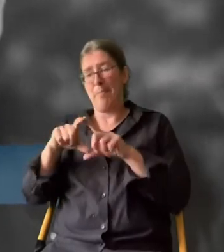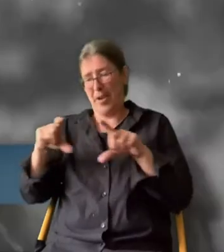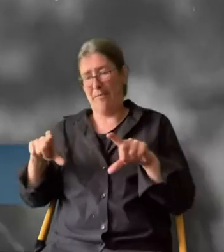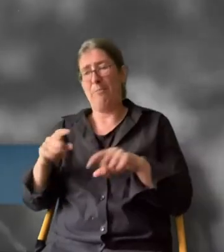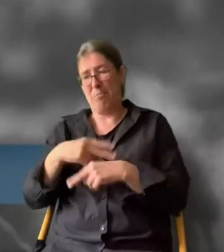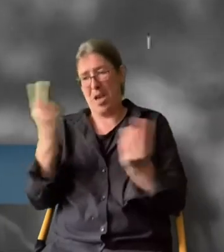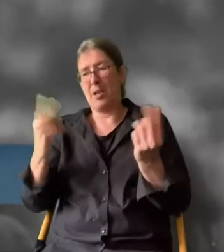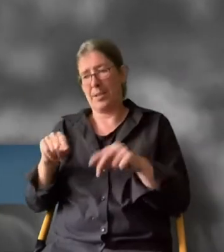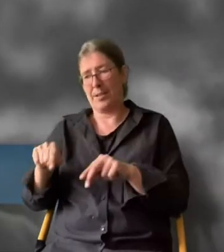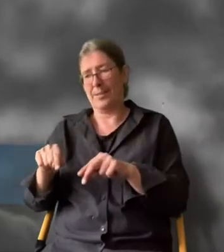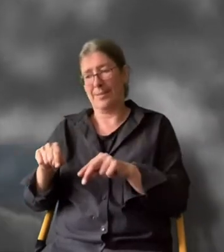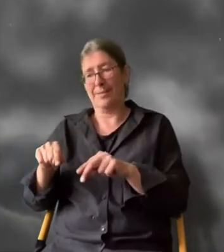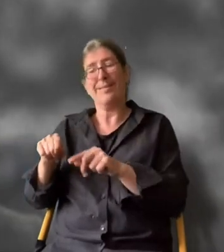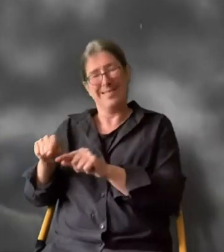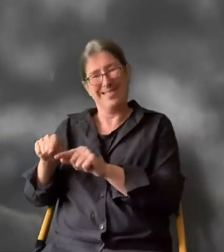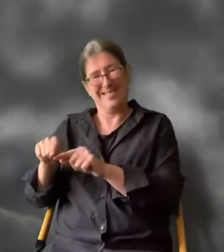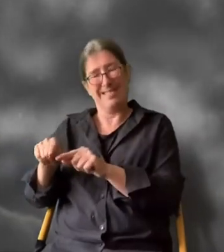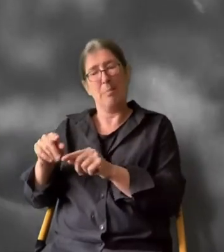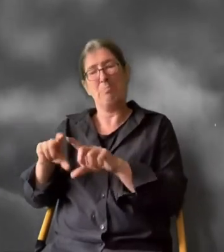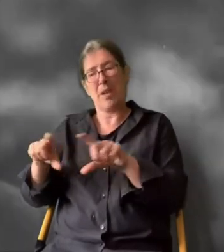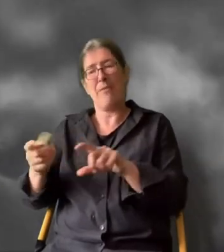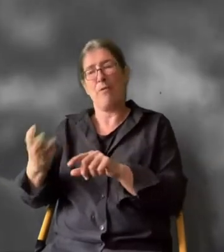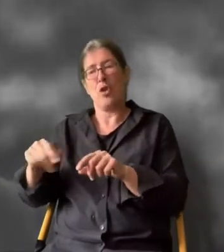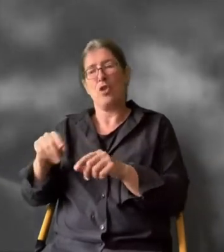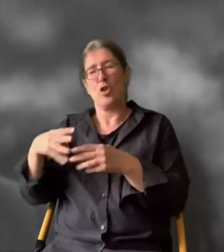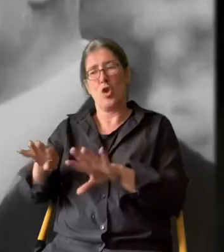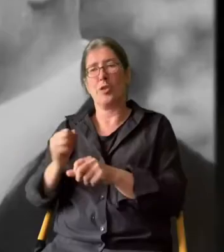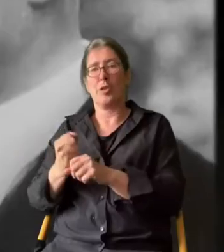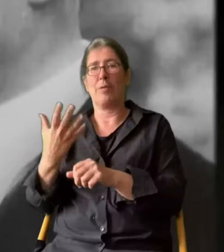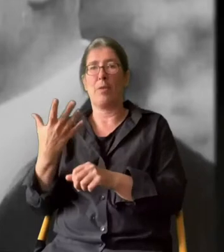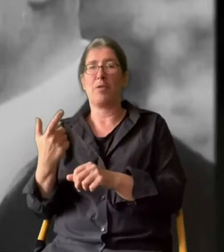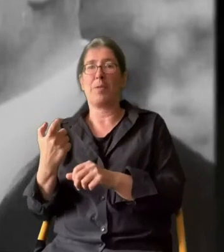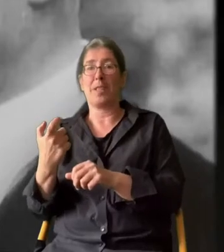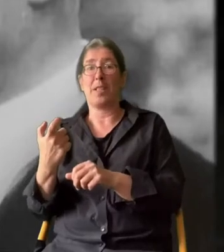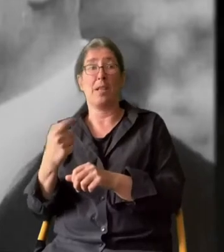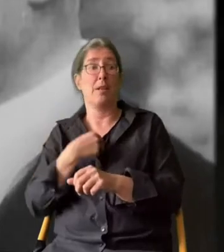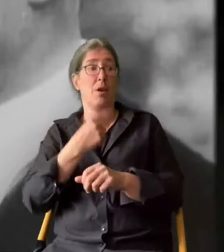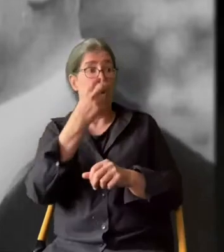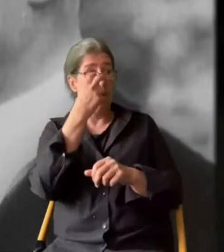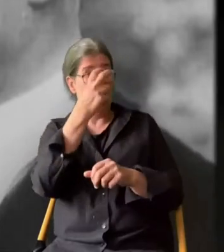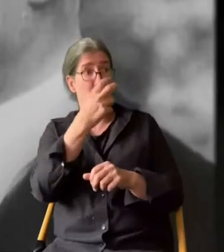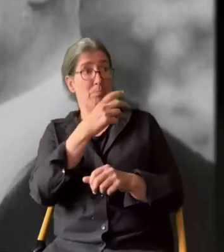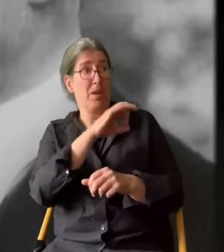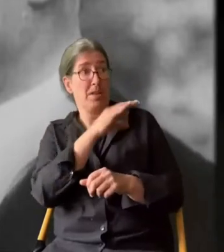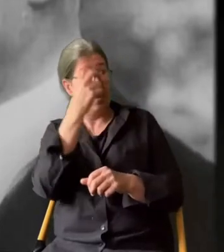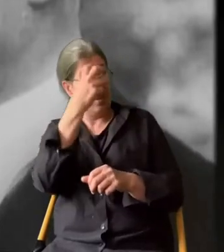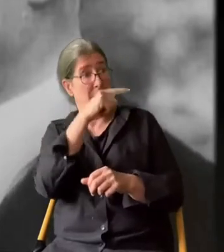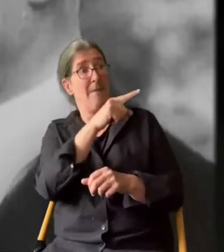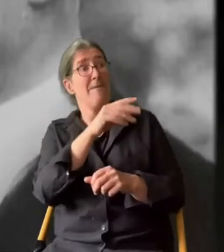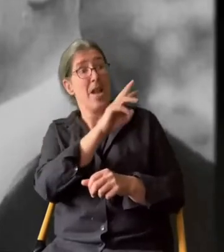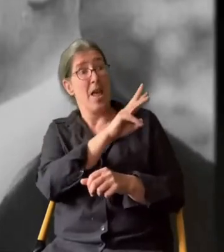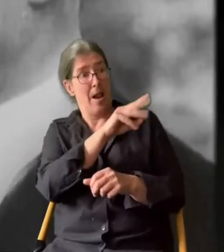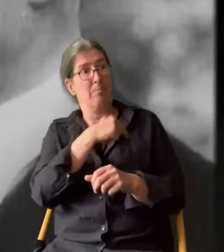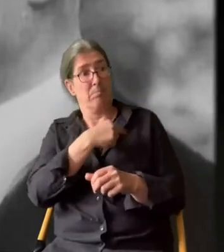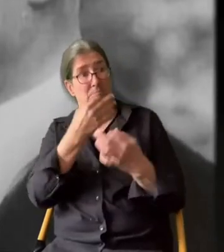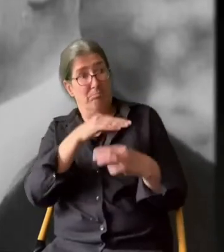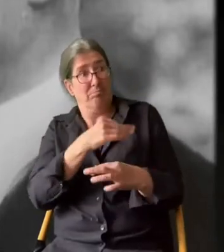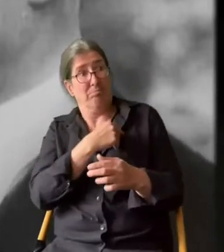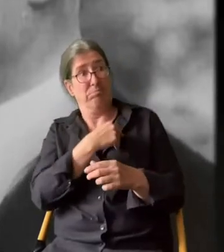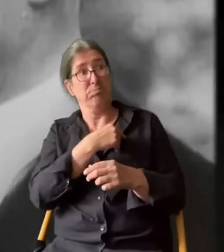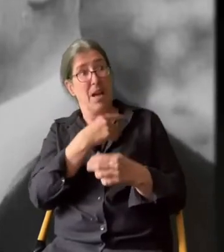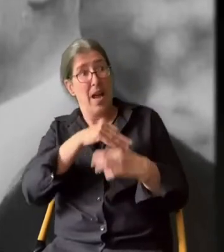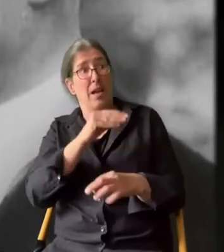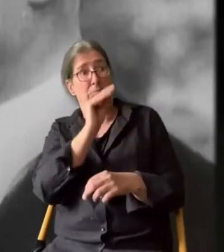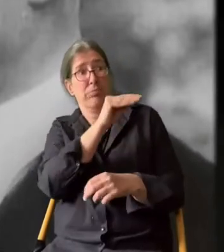Brief bekannt, in dem Stresemann 1925 dem ehemaligen Kronprinzen Wilhelm seine wahren Absichten anvertraut hat.